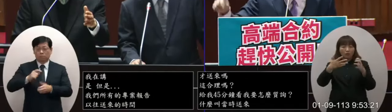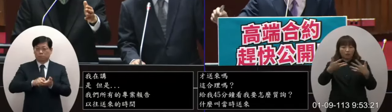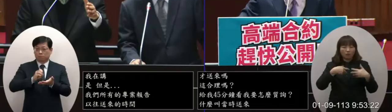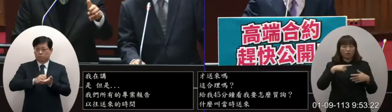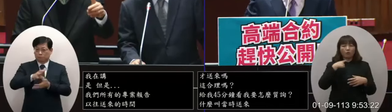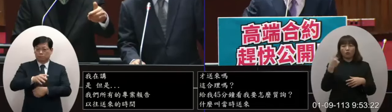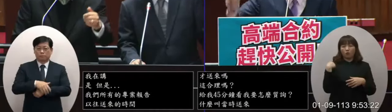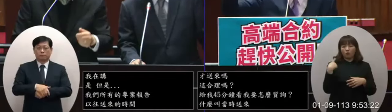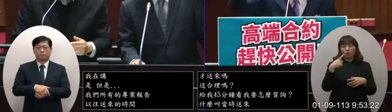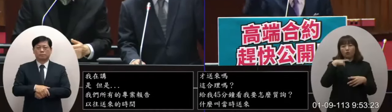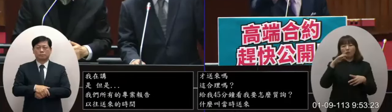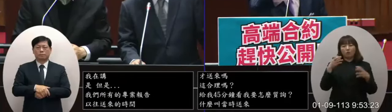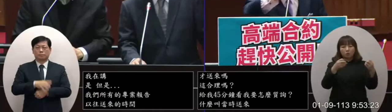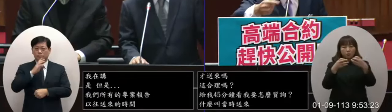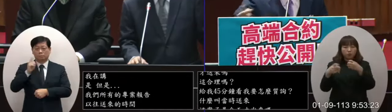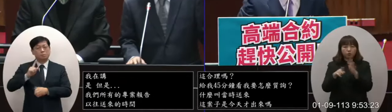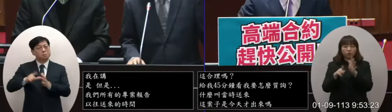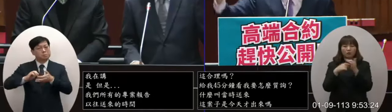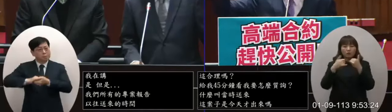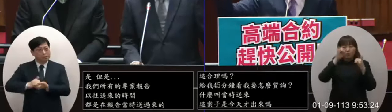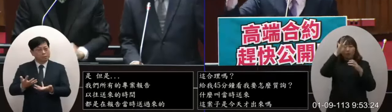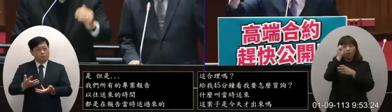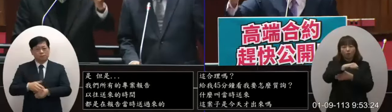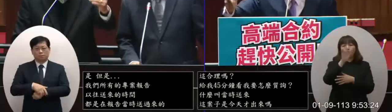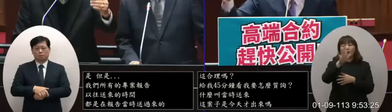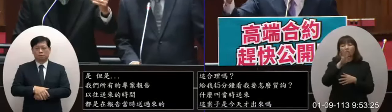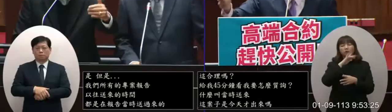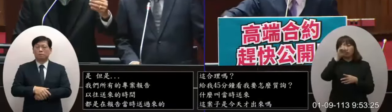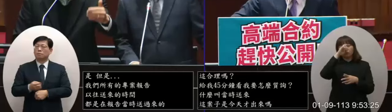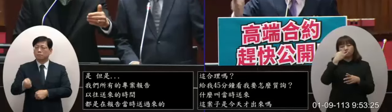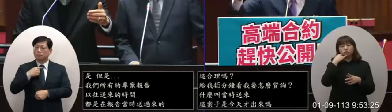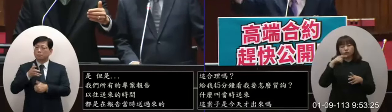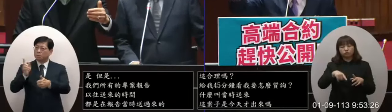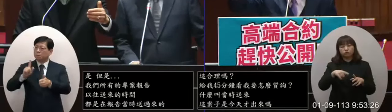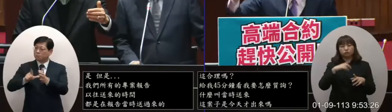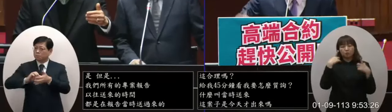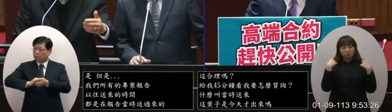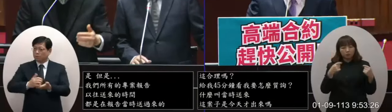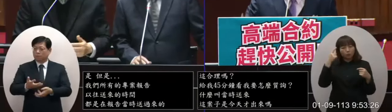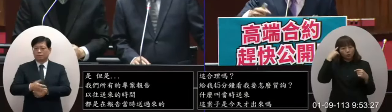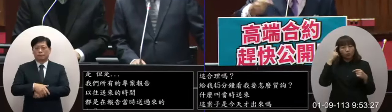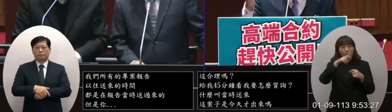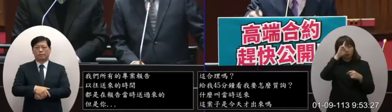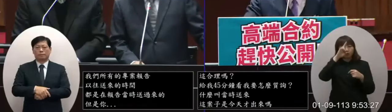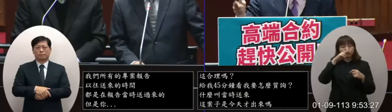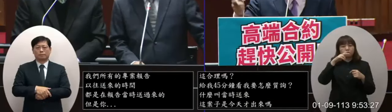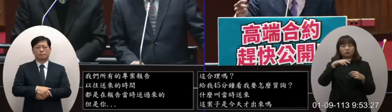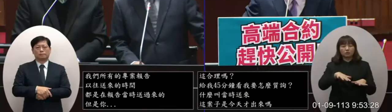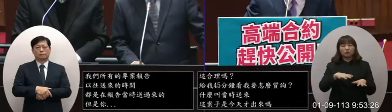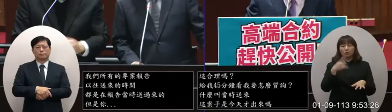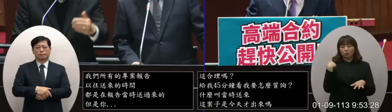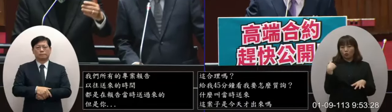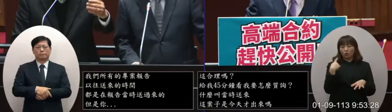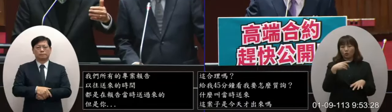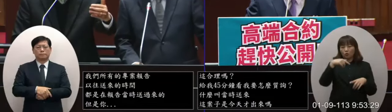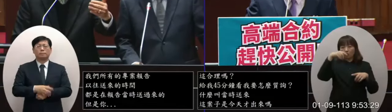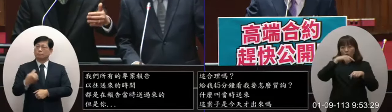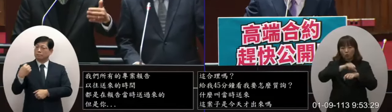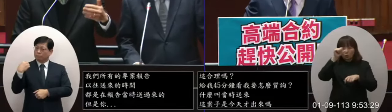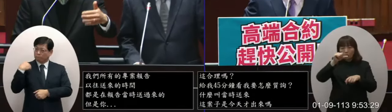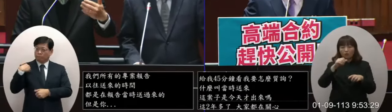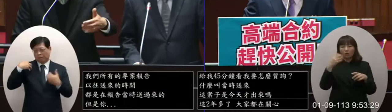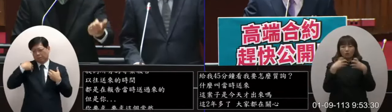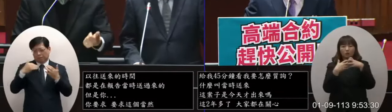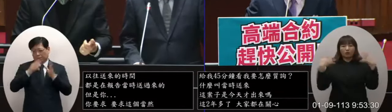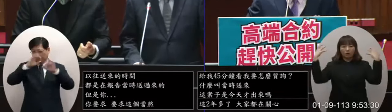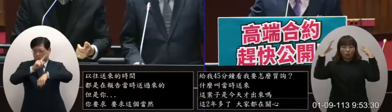來送來你天才做決定民進黨團也同意希望我5點我本來還希望你們中午昨天5點昨天5點我們就要送